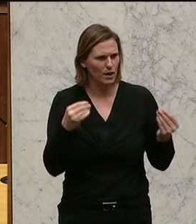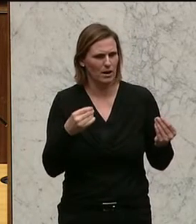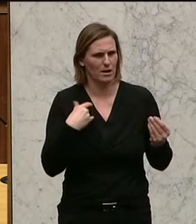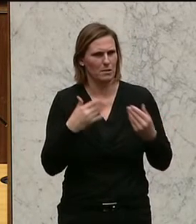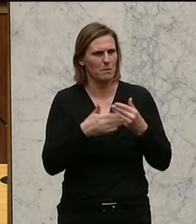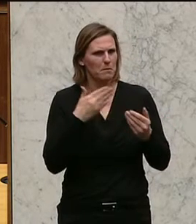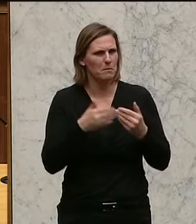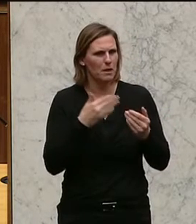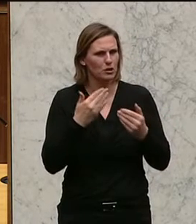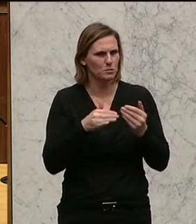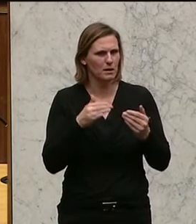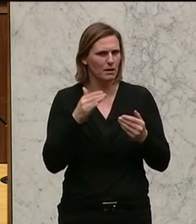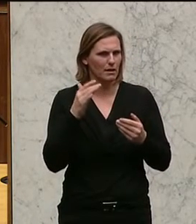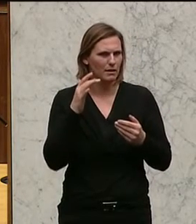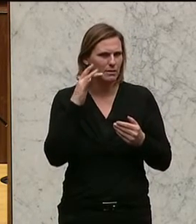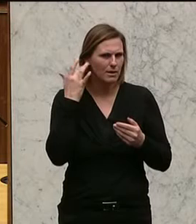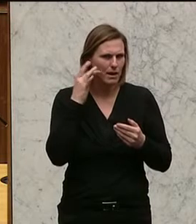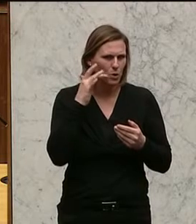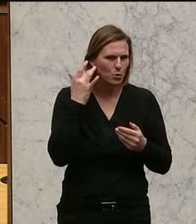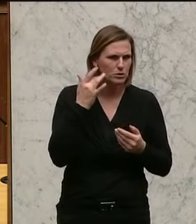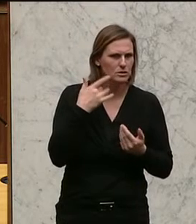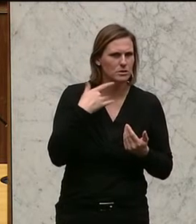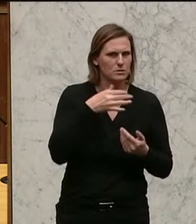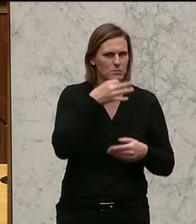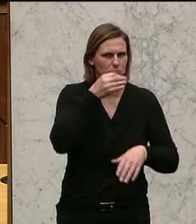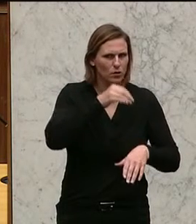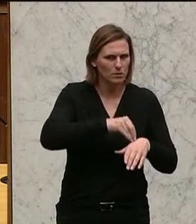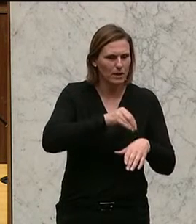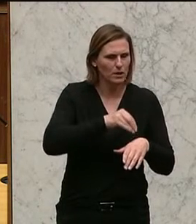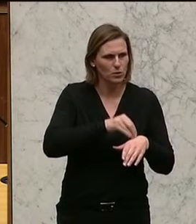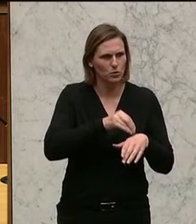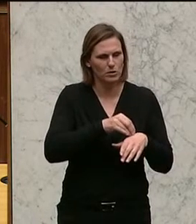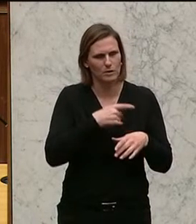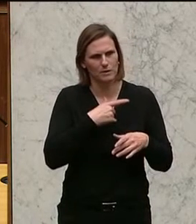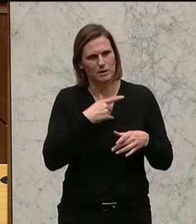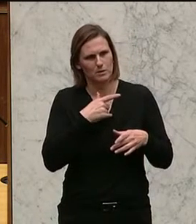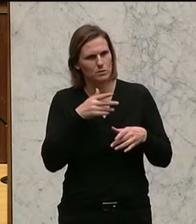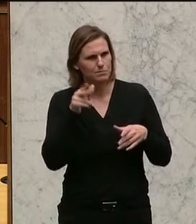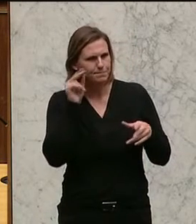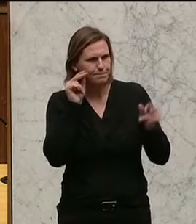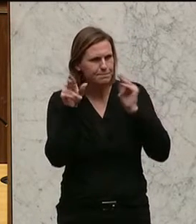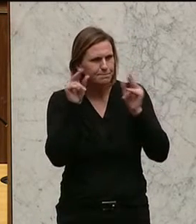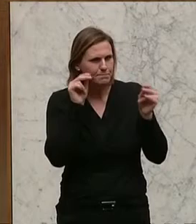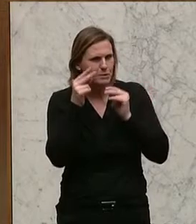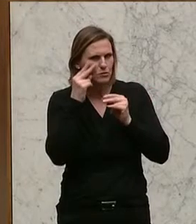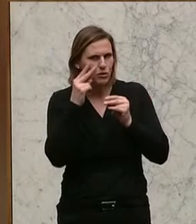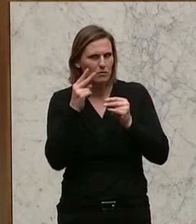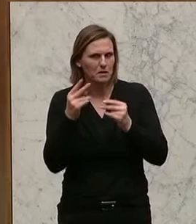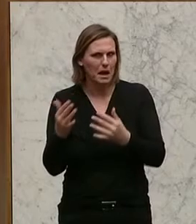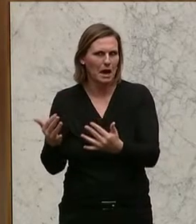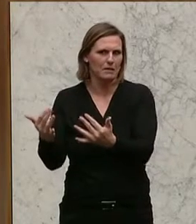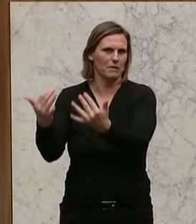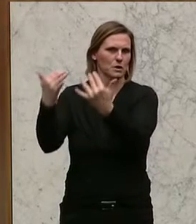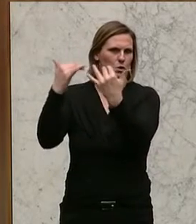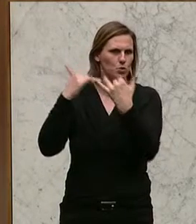Wortmeldungen der NEOS hier mir passieren lasse, dann wird einfach so getan, als ob Einwanderung, als